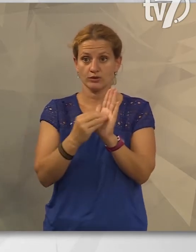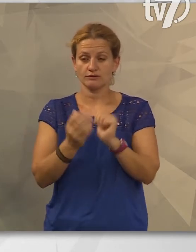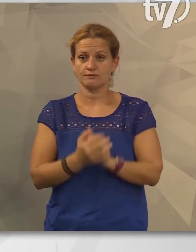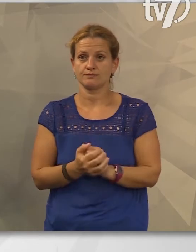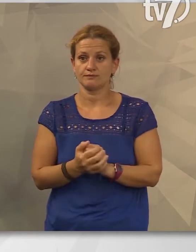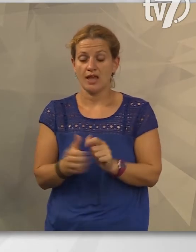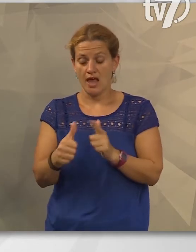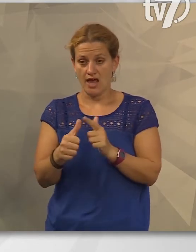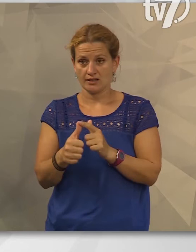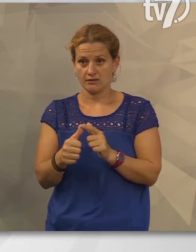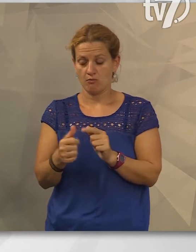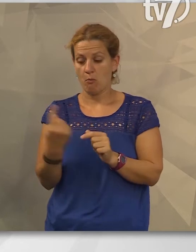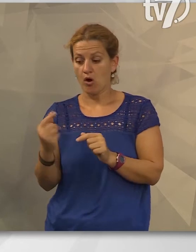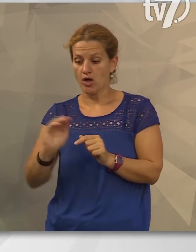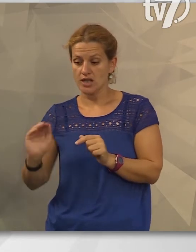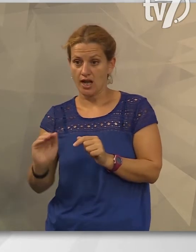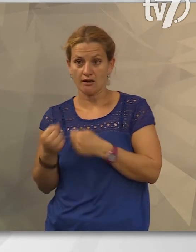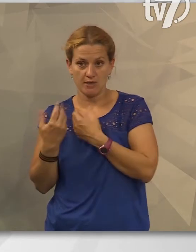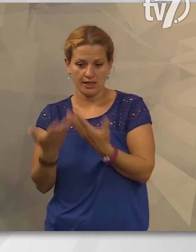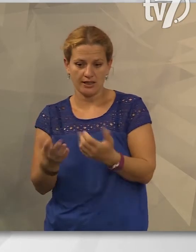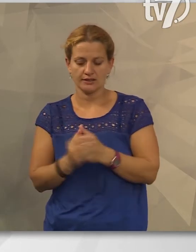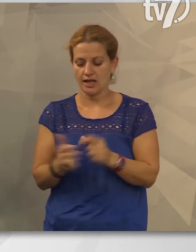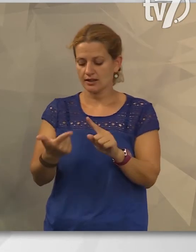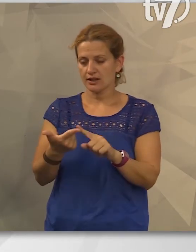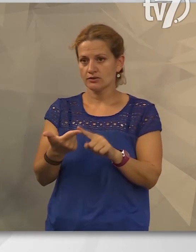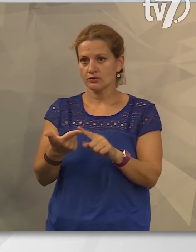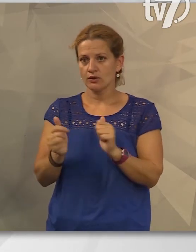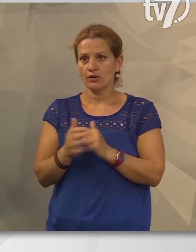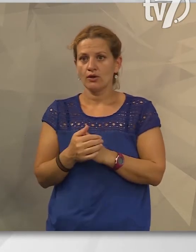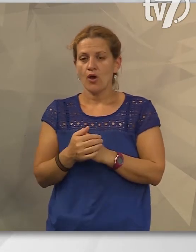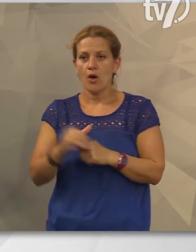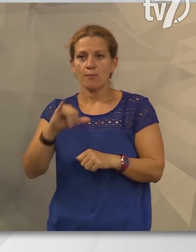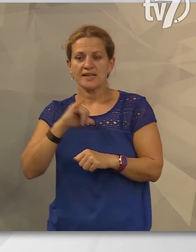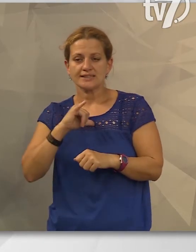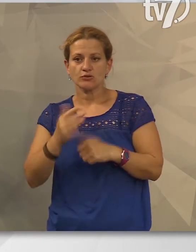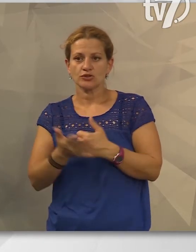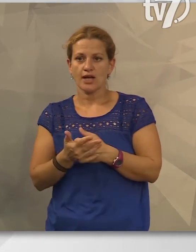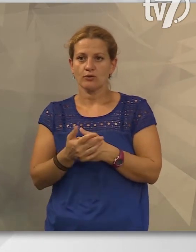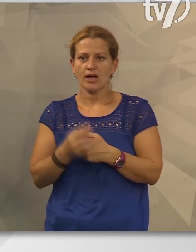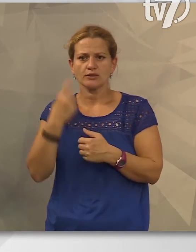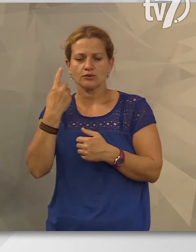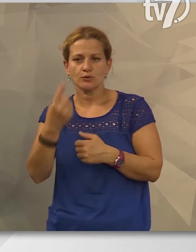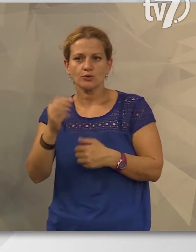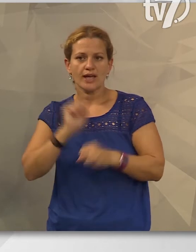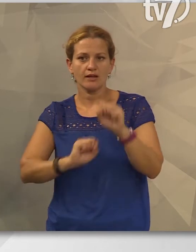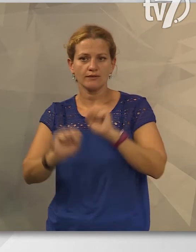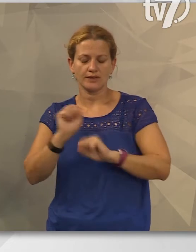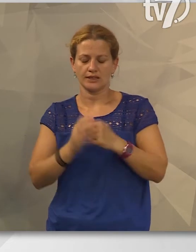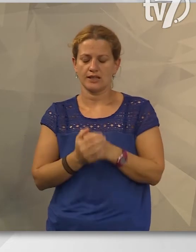megosztani az interneten. Egyrészt, hogy beleegyeznének-e a gyerekek, másodszorban pedig, hogy a biztonságukat tudjuk-e